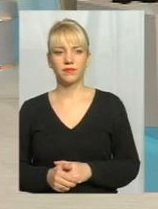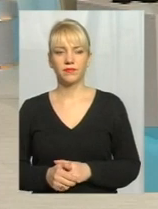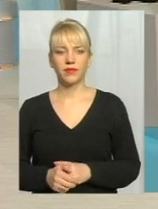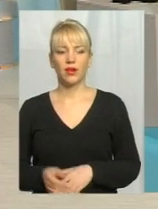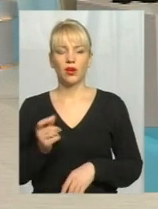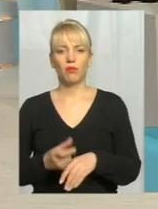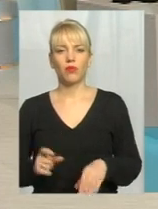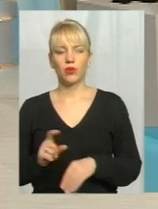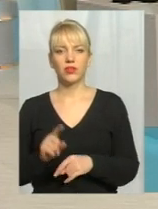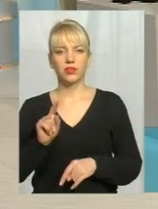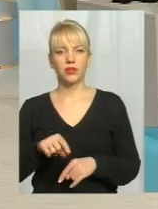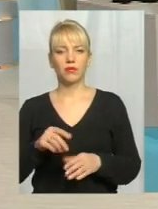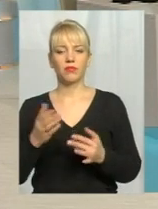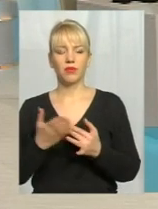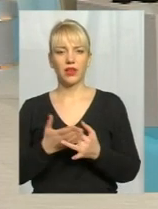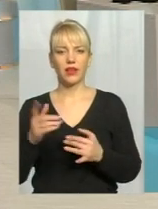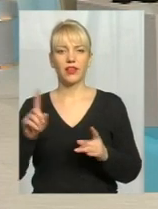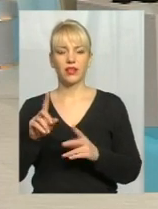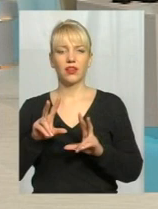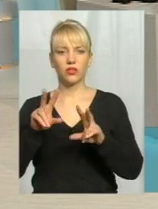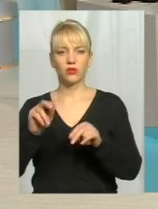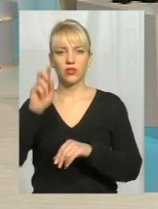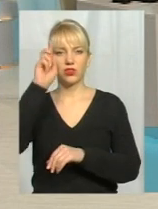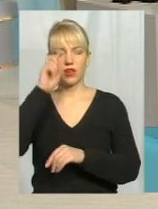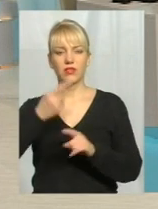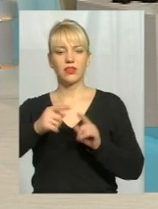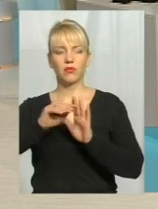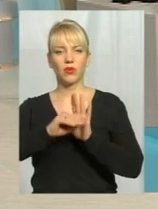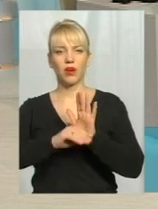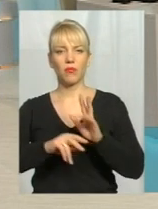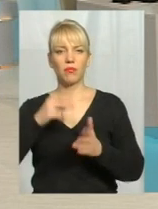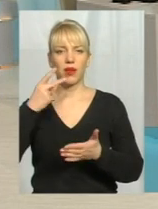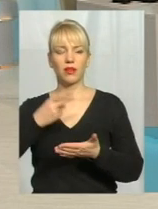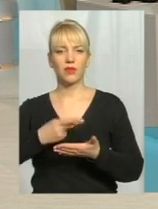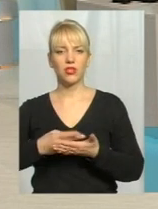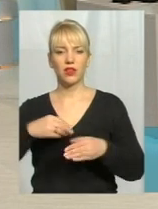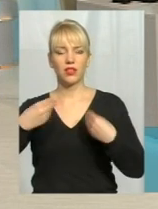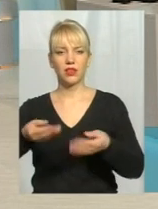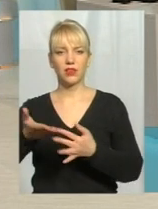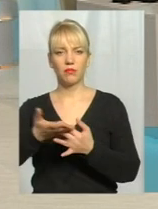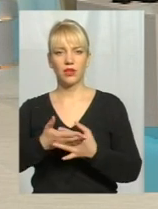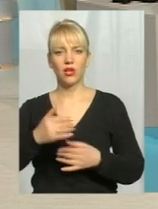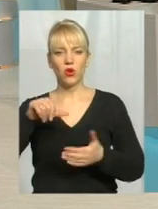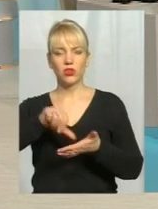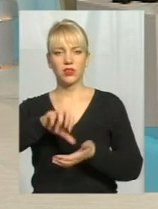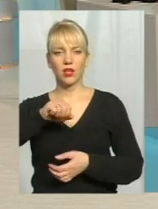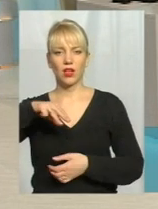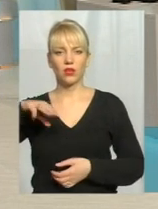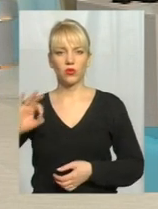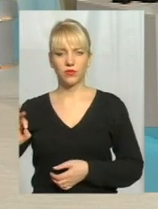Понад ті пільги, які гарантує держава, ця програма передбачає надання пільг учасникам АТО.